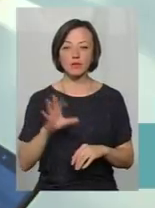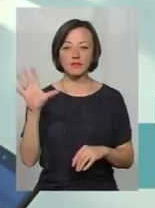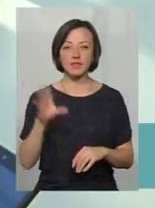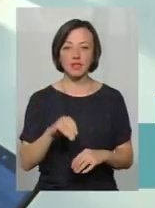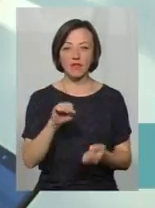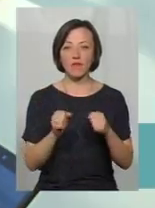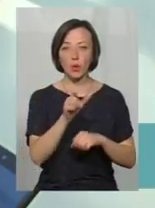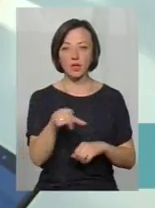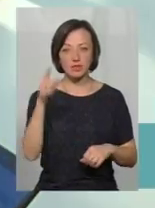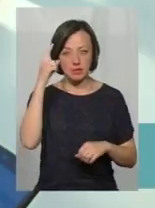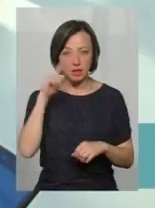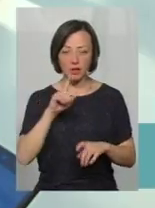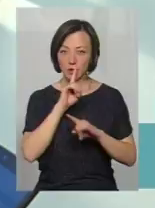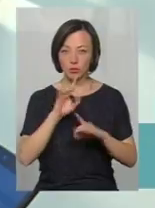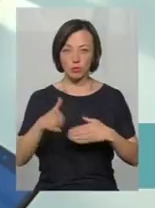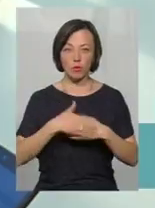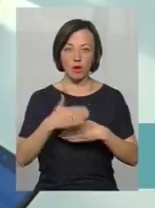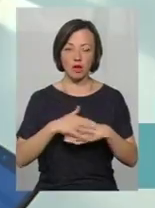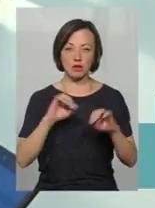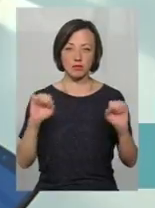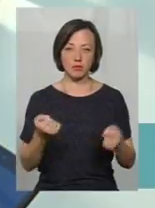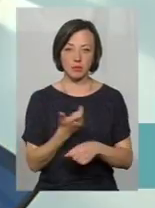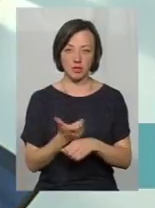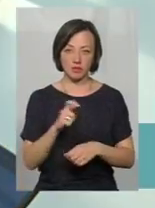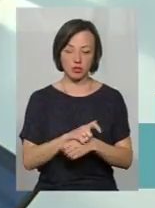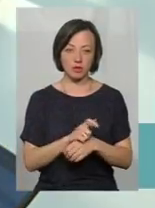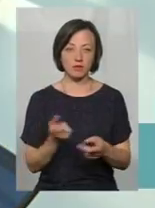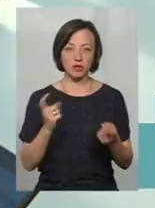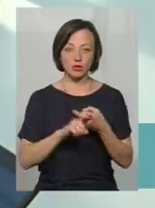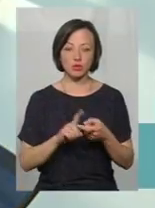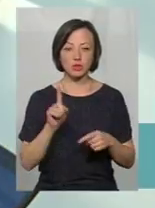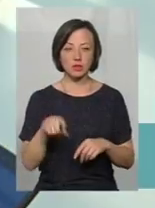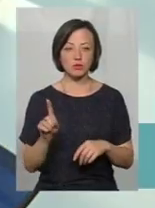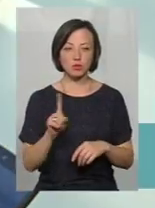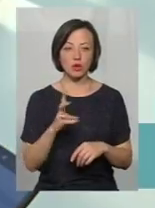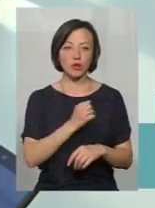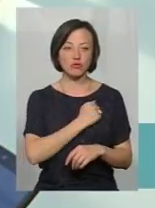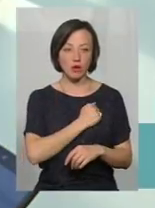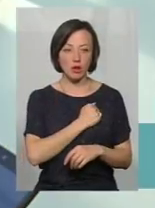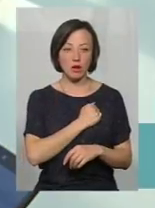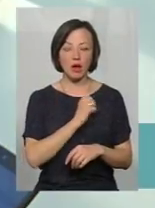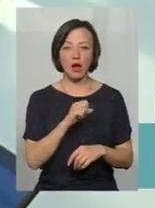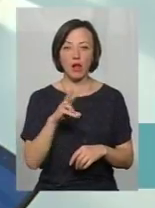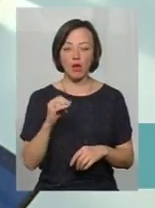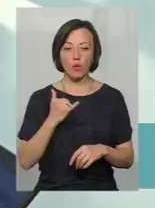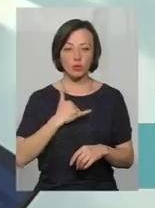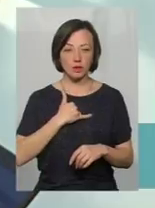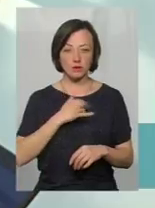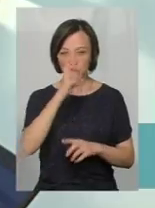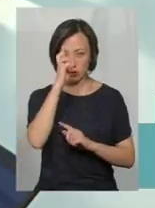знають, що вони не будуть покарані за перевищення швидкості. Звичайно тим, що, на жаль, але в нас в державі